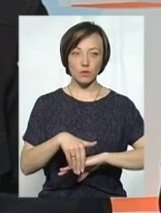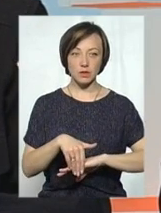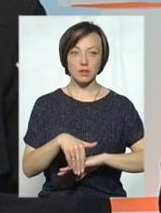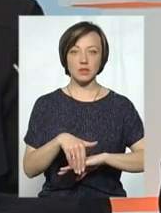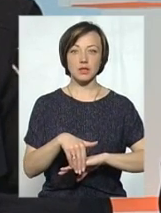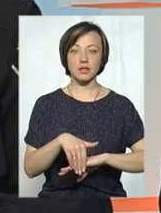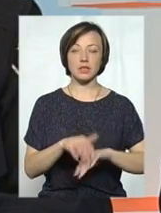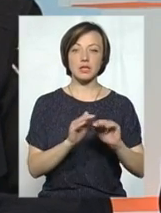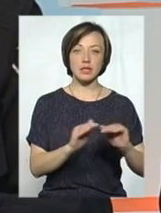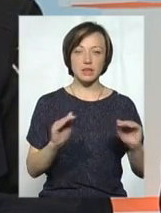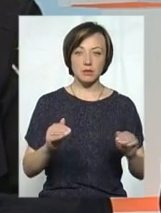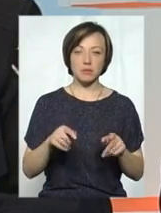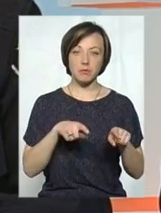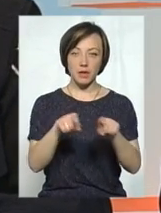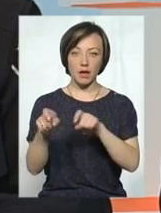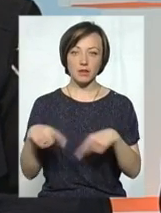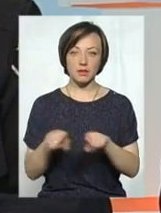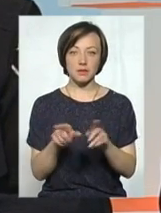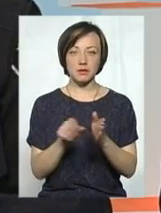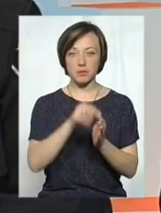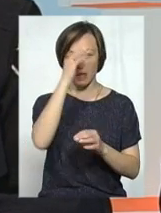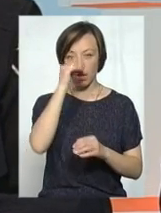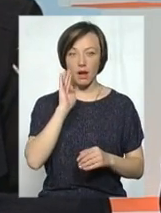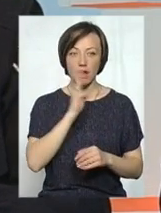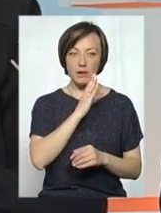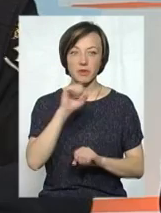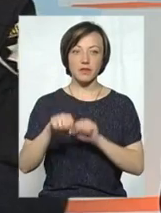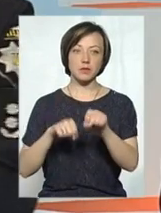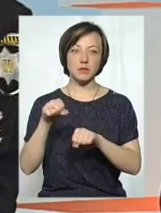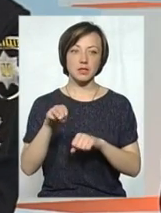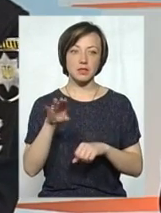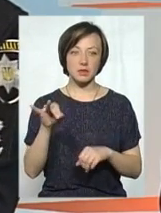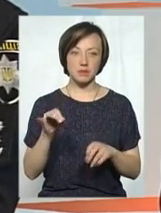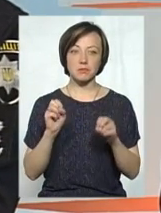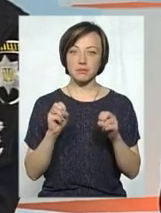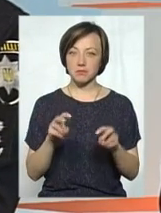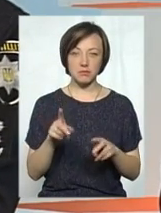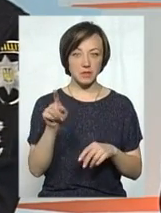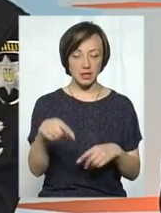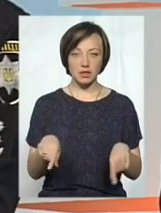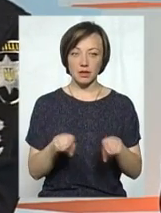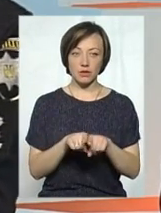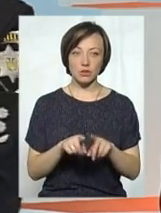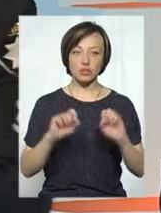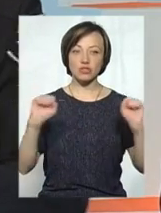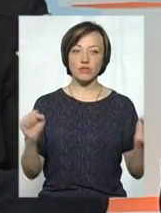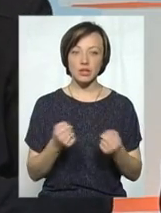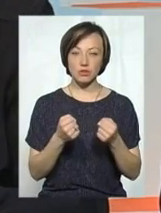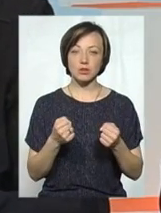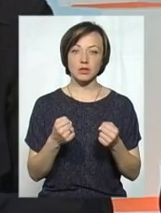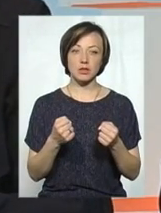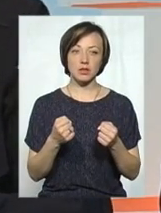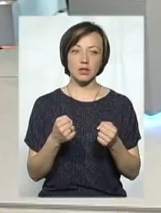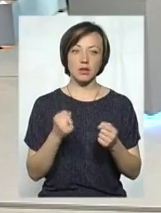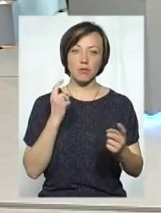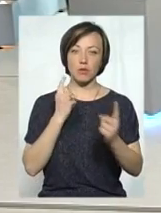ходять дітки, бігають так само з батьками, і велосипедисти їх наражають на небезпеку, тому що вони на швидкості приїжджають